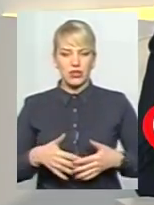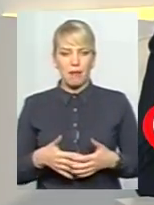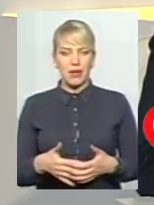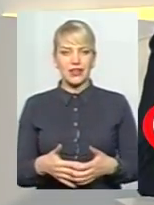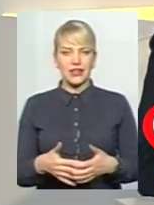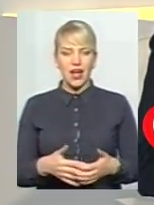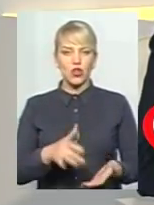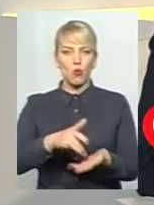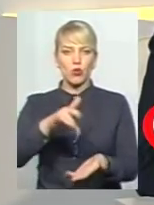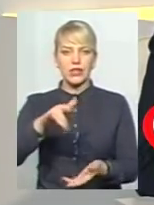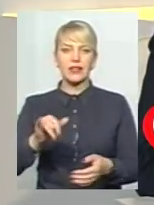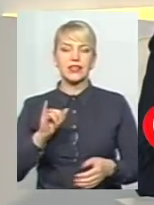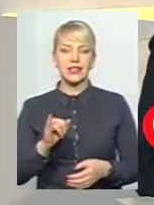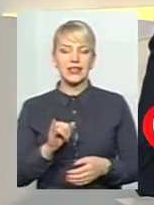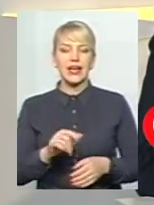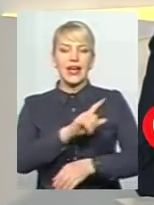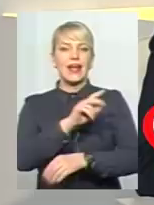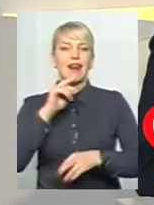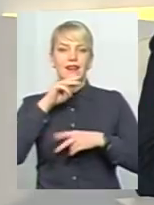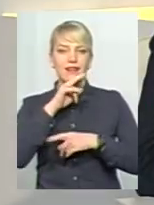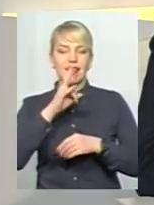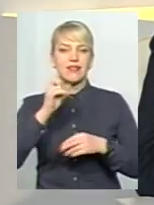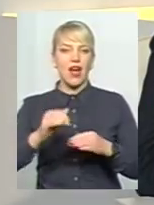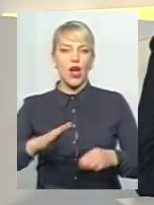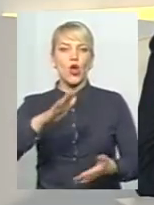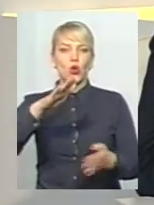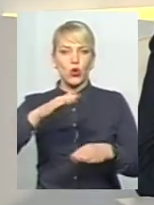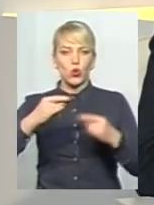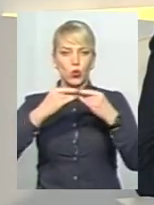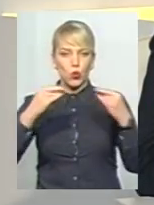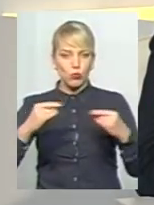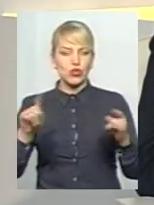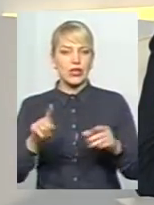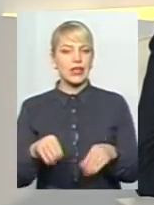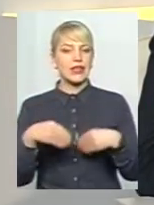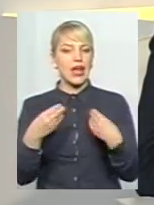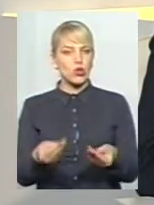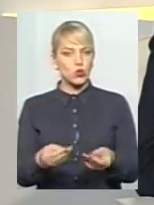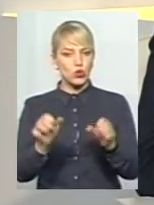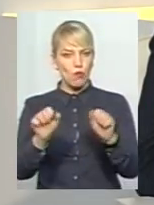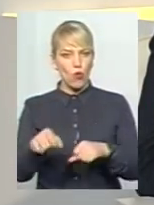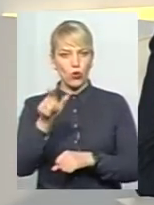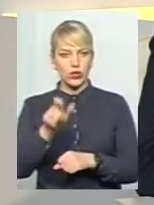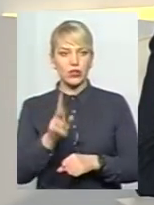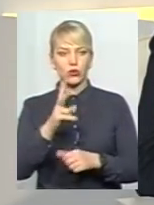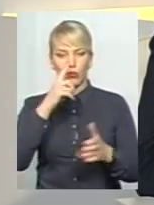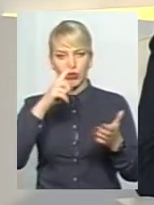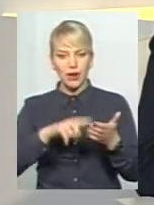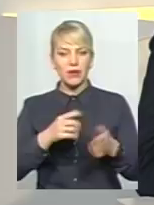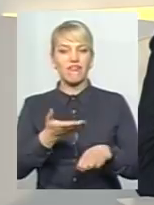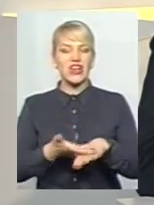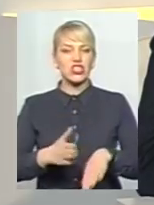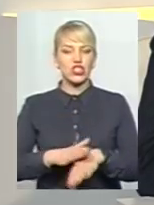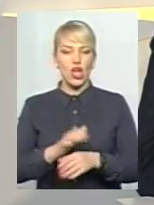скажімо, ліки на тумбочку, які в нас вже 2 роки працюють, які дають змогу людині, яка потрапила в важкі умови, отримати